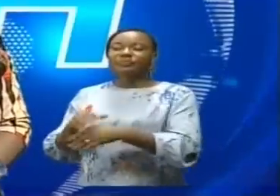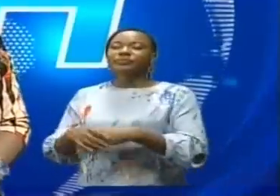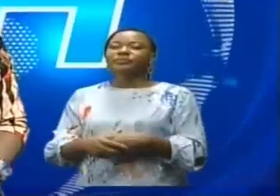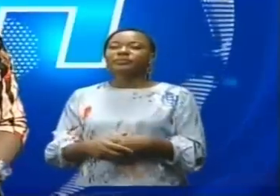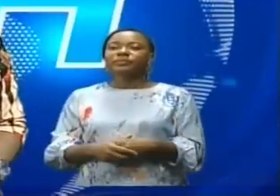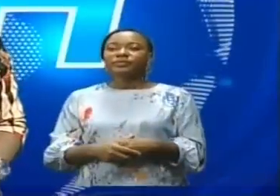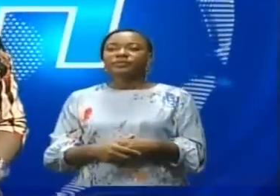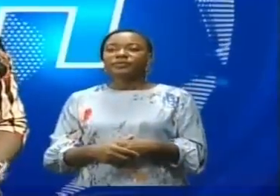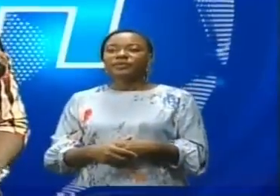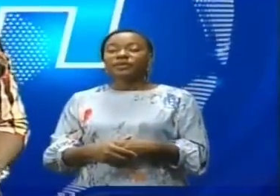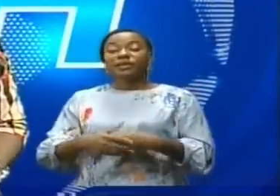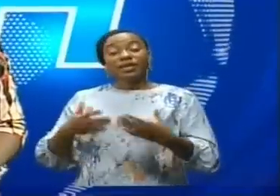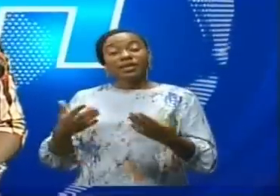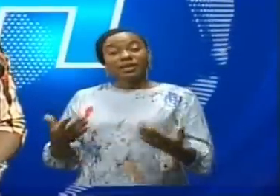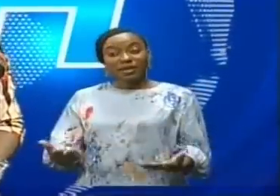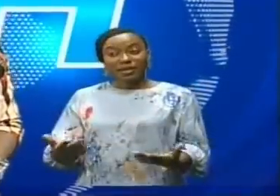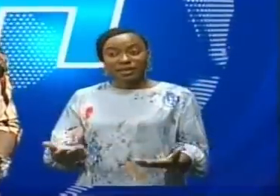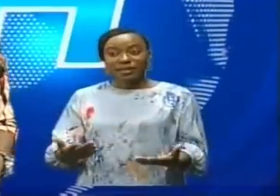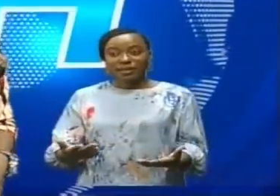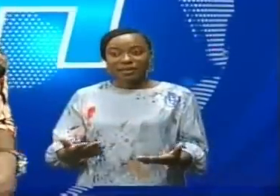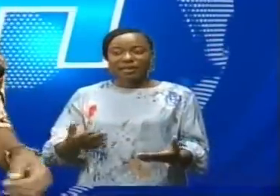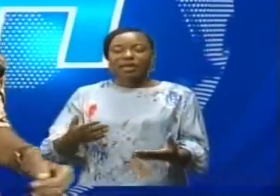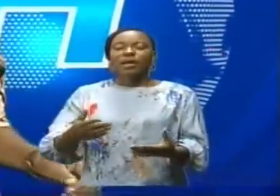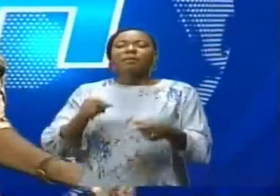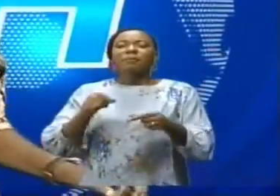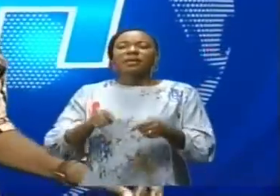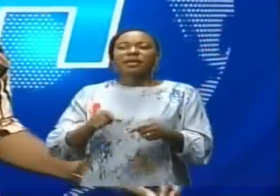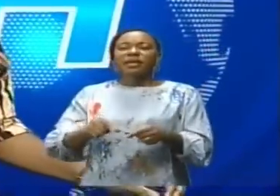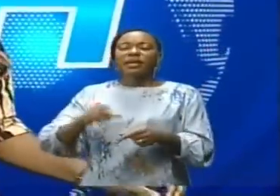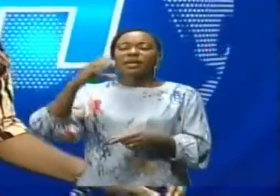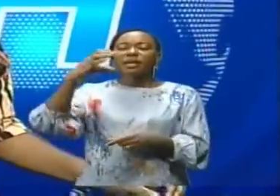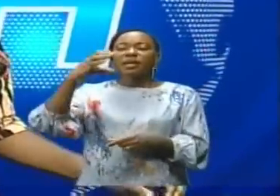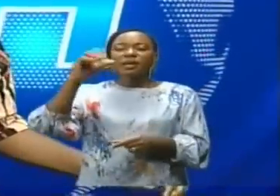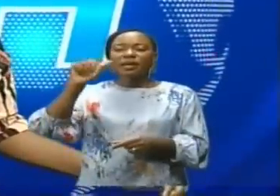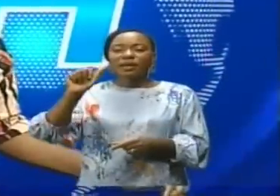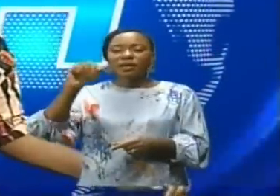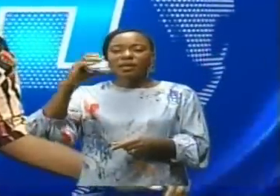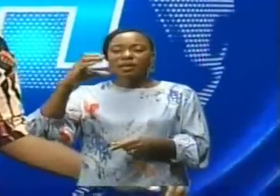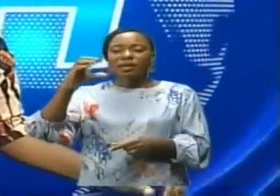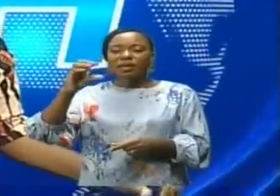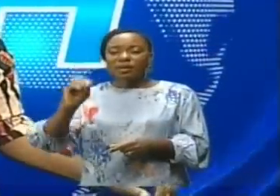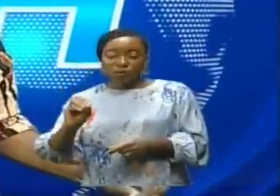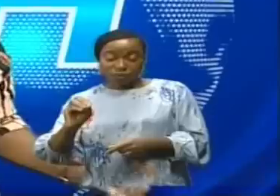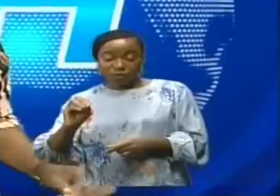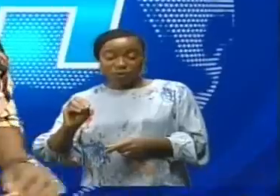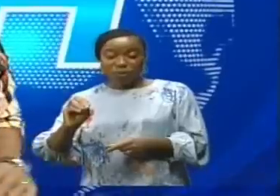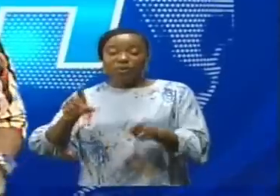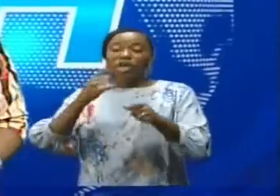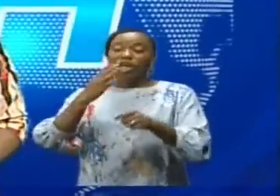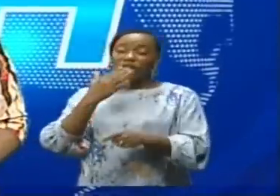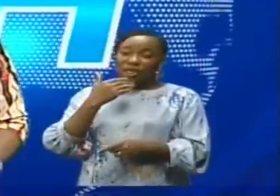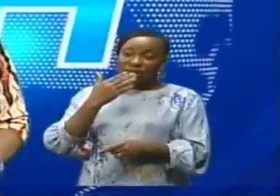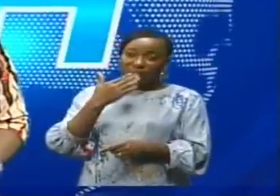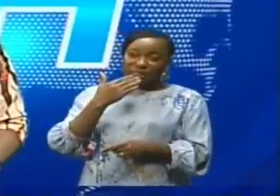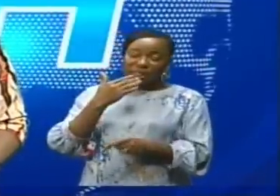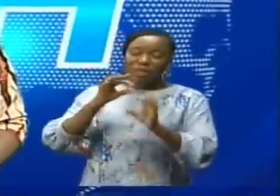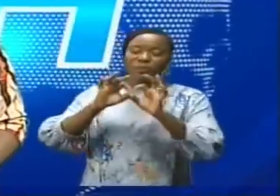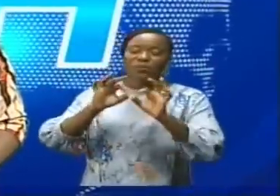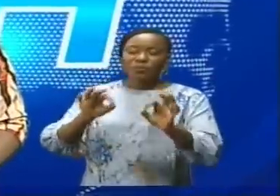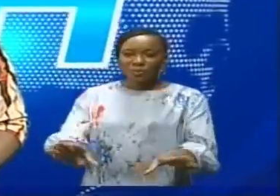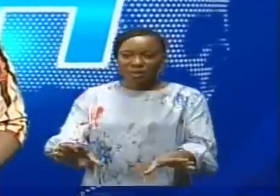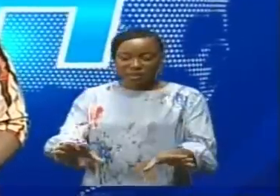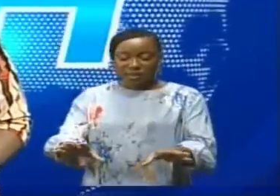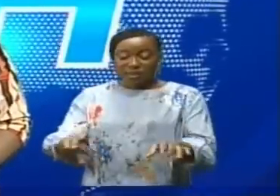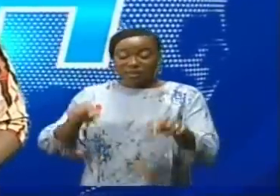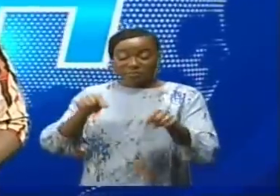Vers la relance de la filière cacao, île de palme et riz, un atelier de revalorisation s'est tenu à Inongo dans la